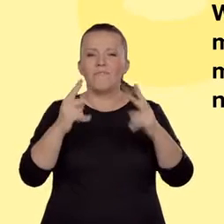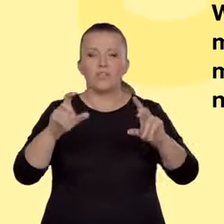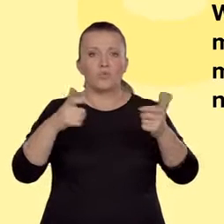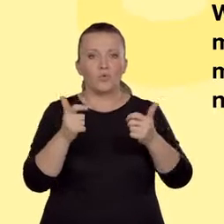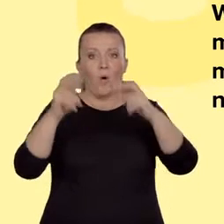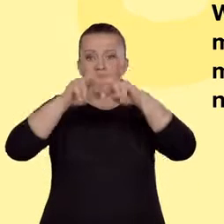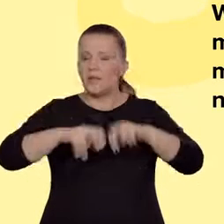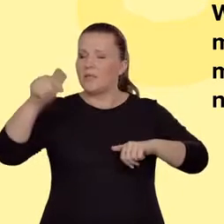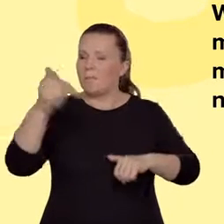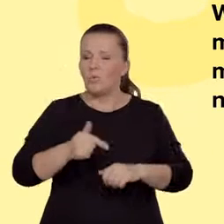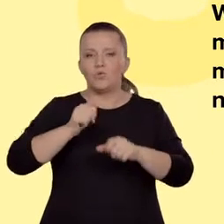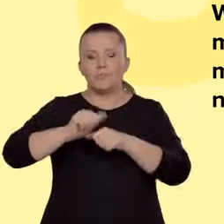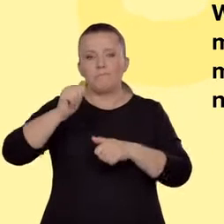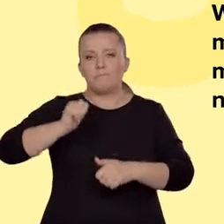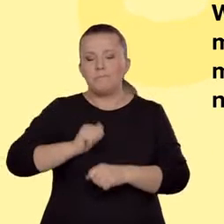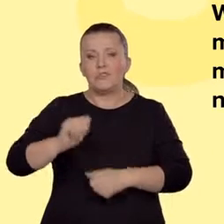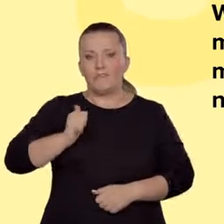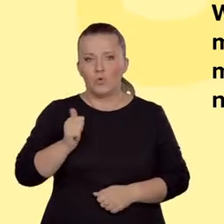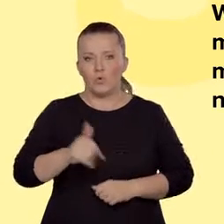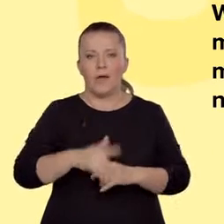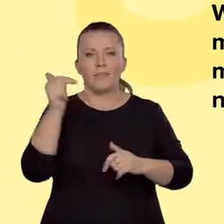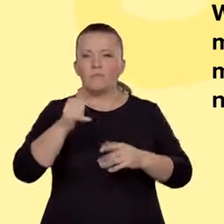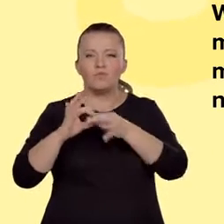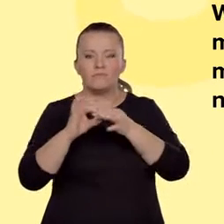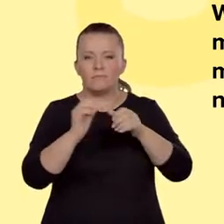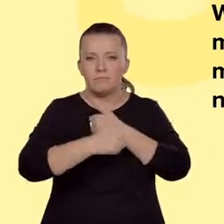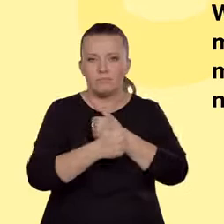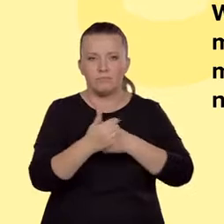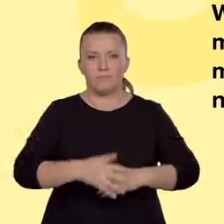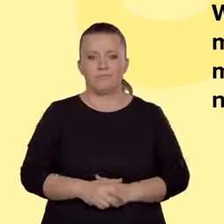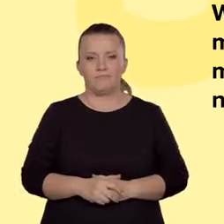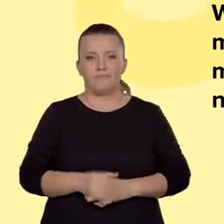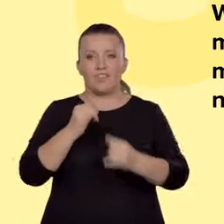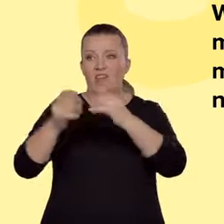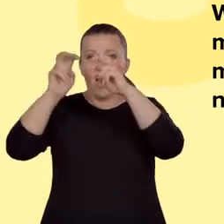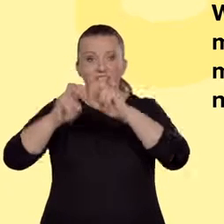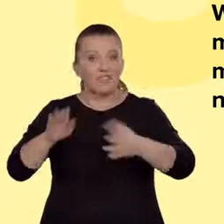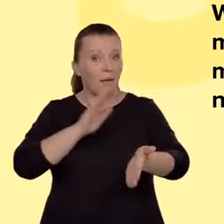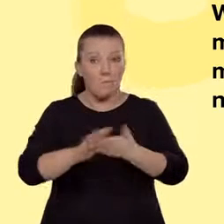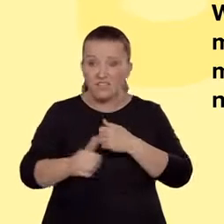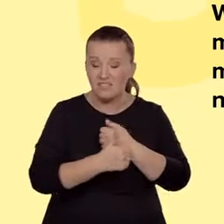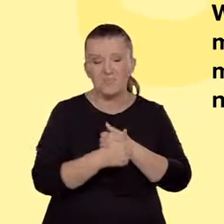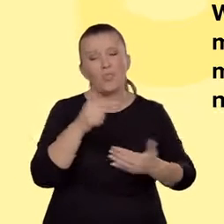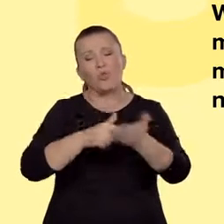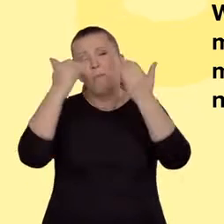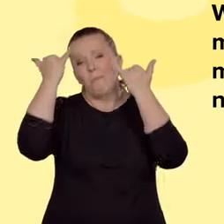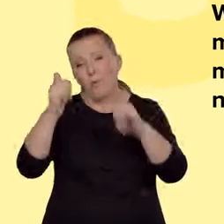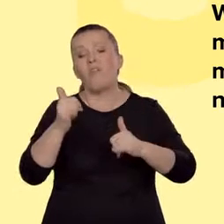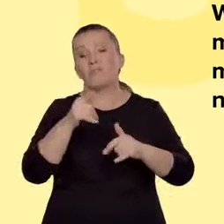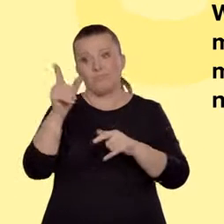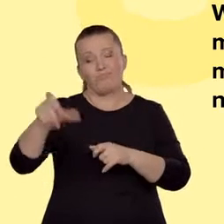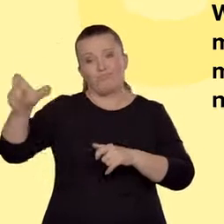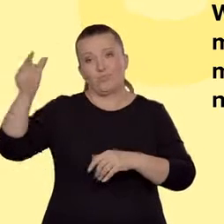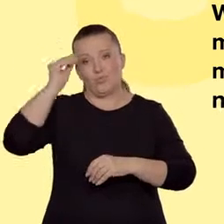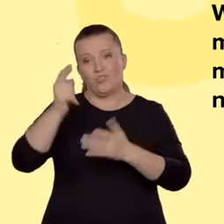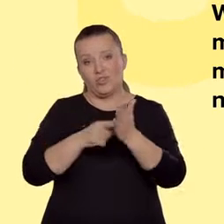Analizowanie pozbawione odniesień do propozycji interpretacyjnej to niestety częsty i rażący błąd. Przedstawione fragmenty ilustrują różne sposoby